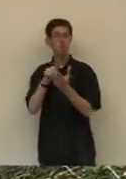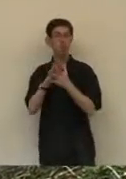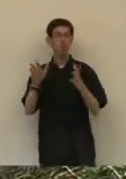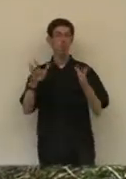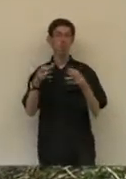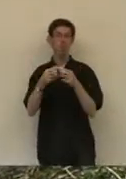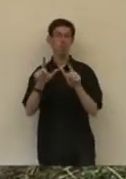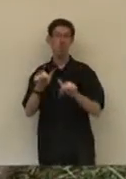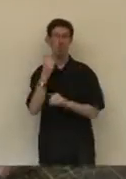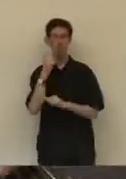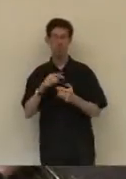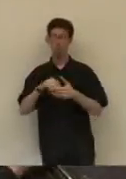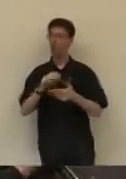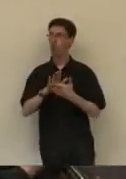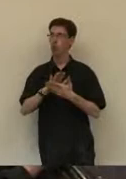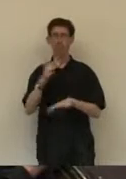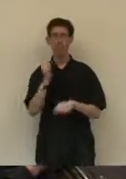Paris où je suis rentré à 15 ans.